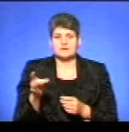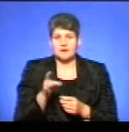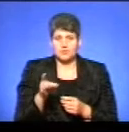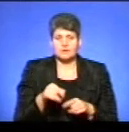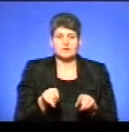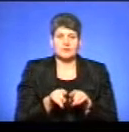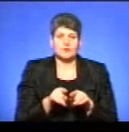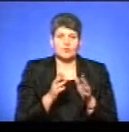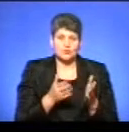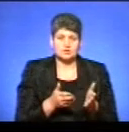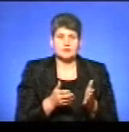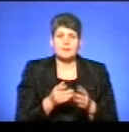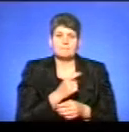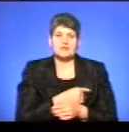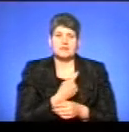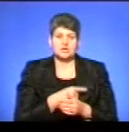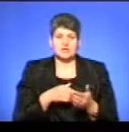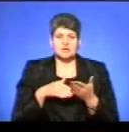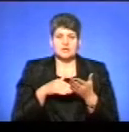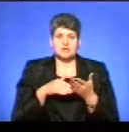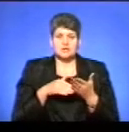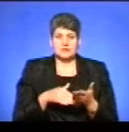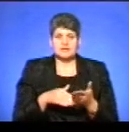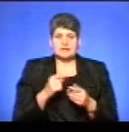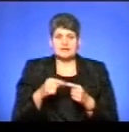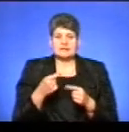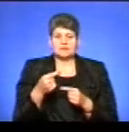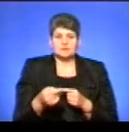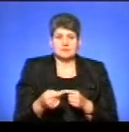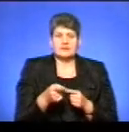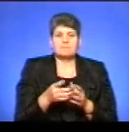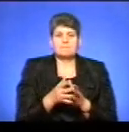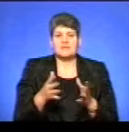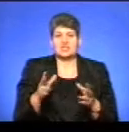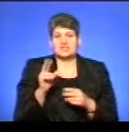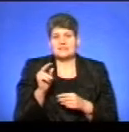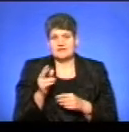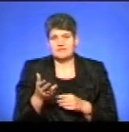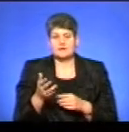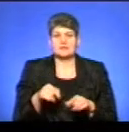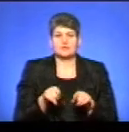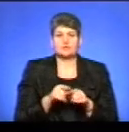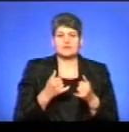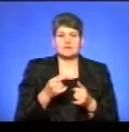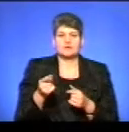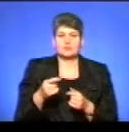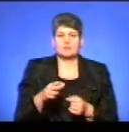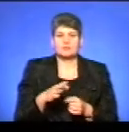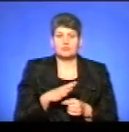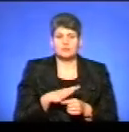також медична субвенція. Це наступний слайд, там більші навіть цифри. Також для Тернополя було